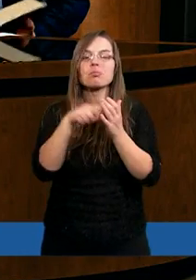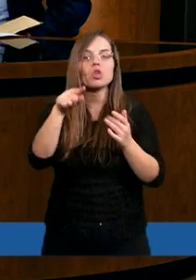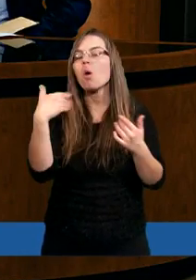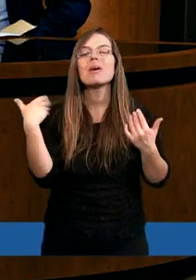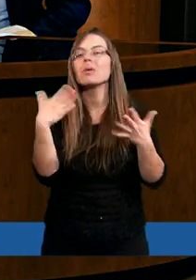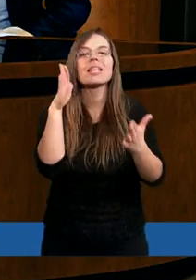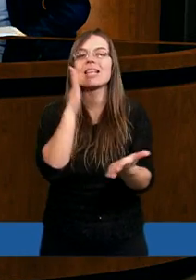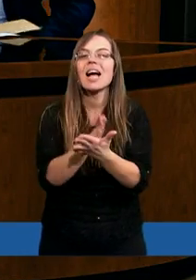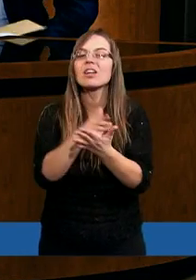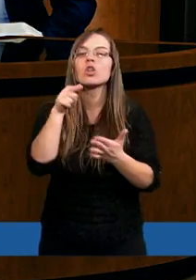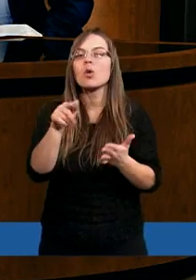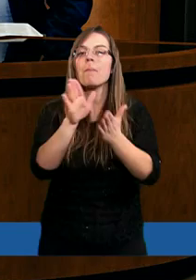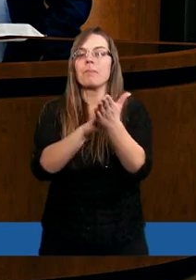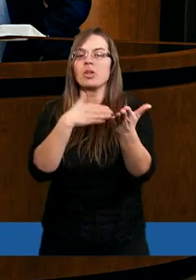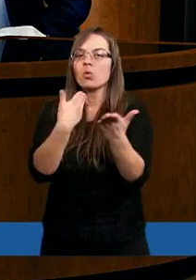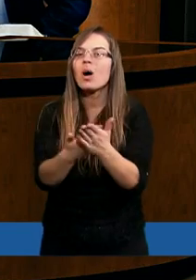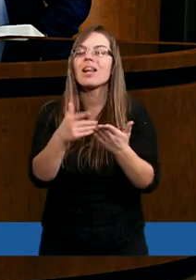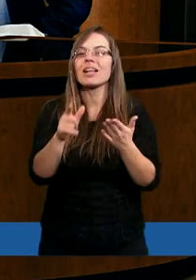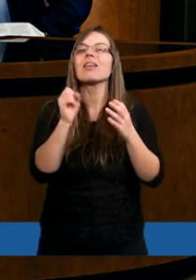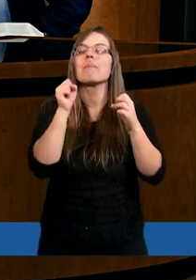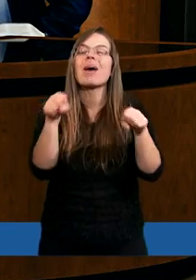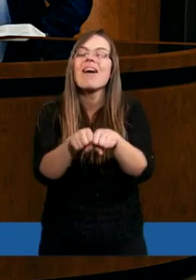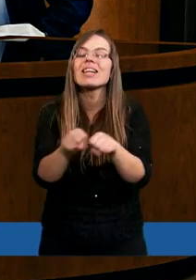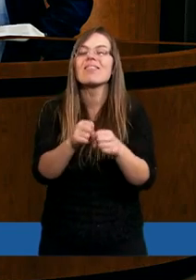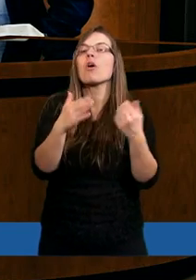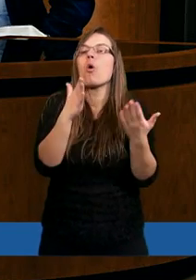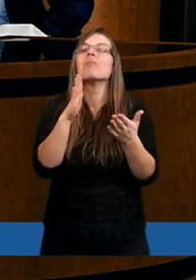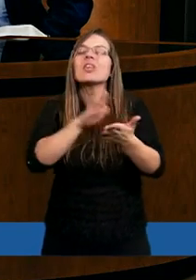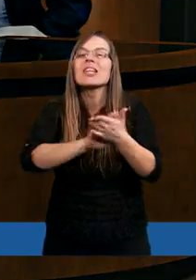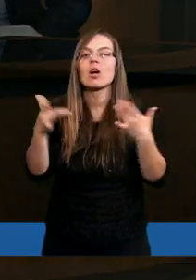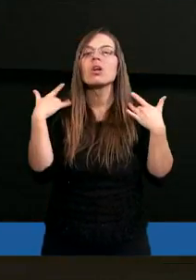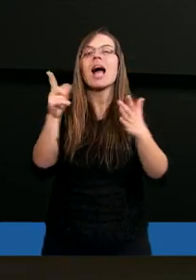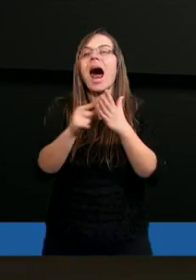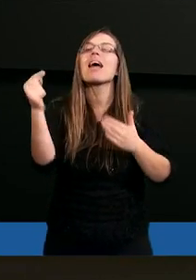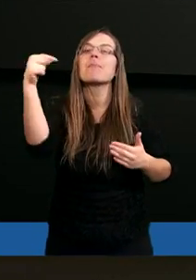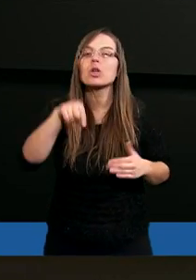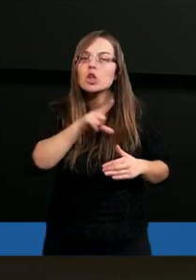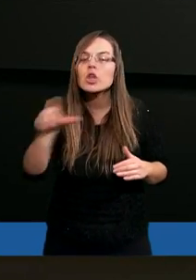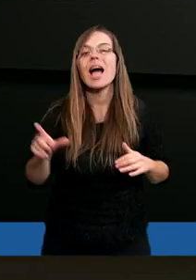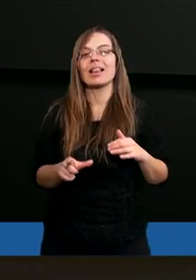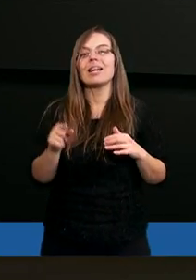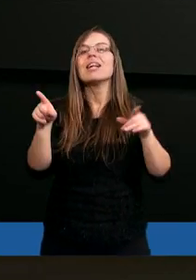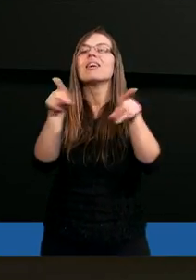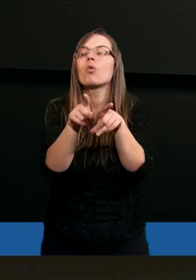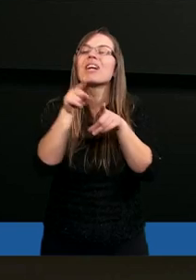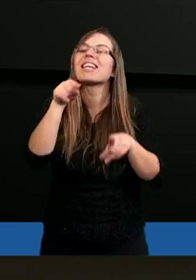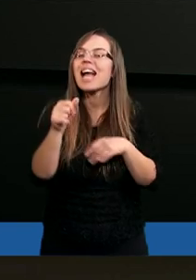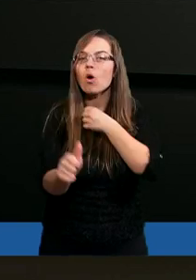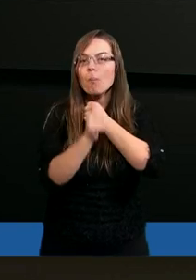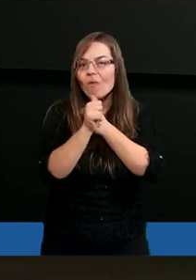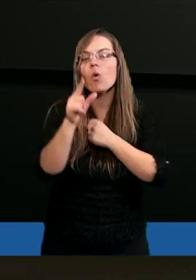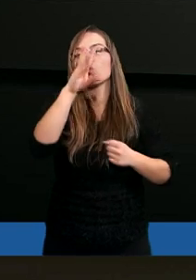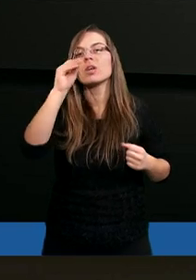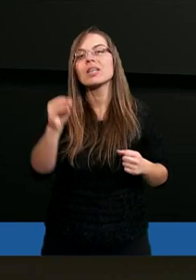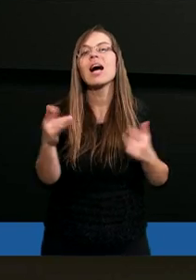przyszedł nie tylko dać przykład szlachetnego, sprawiedliwego życia, ale przyszedł z tego powodu,